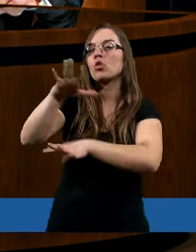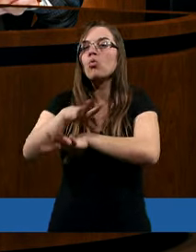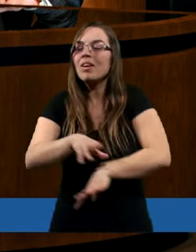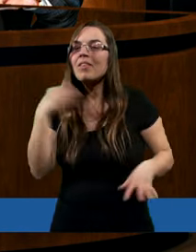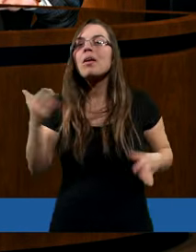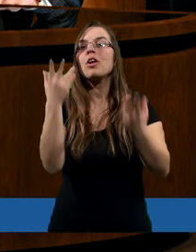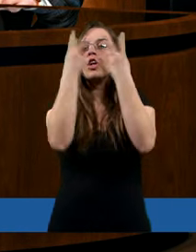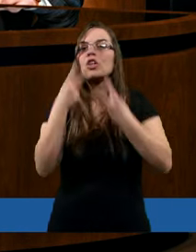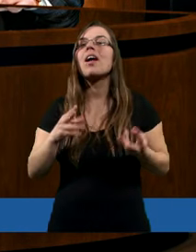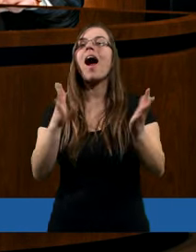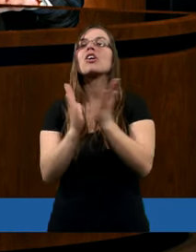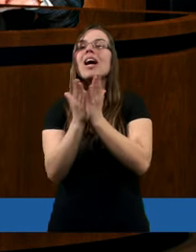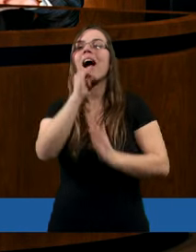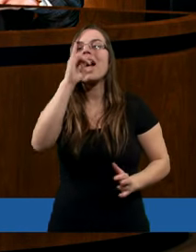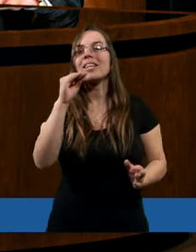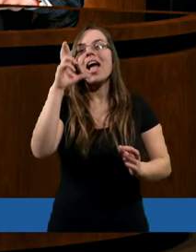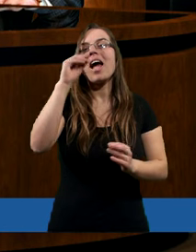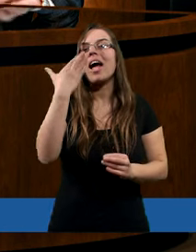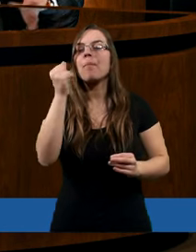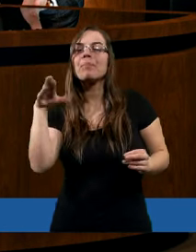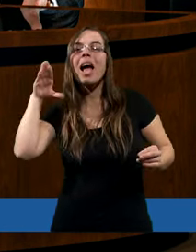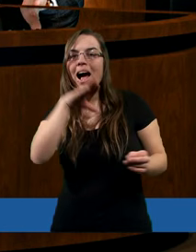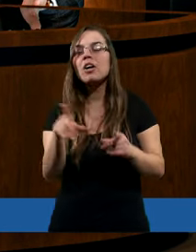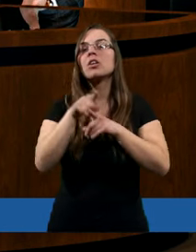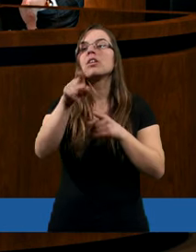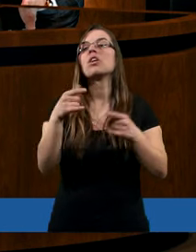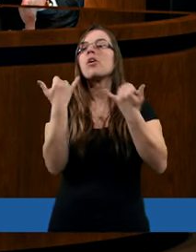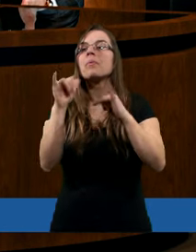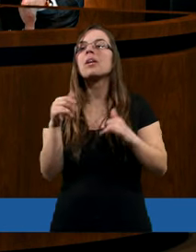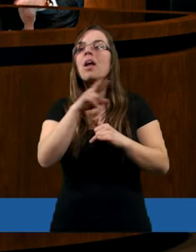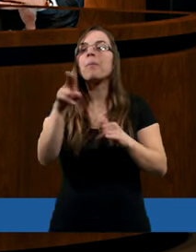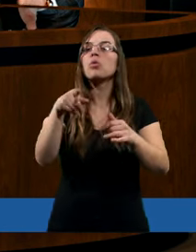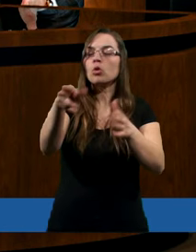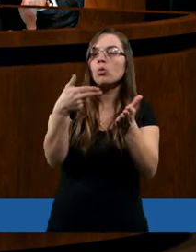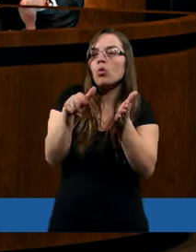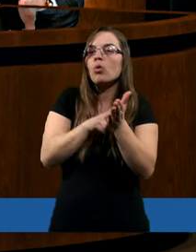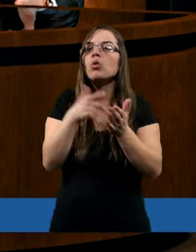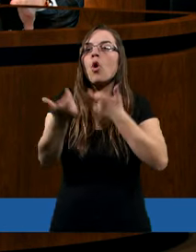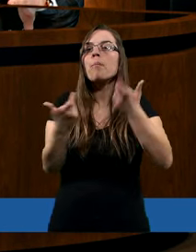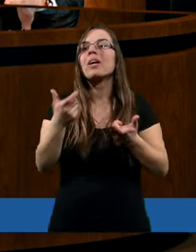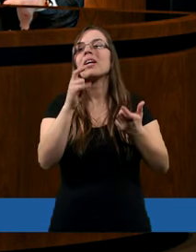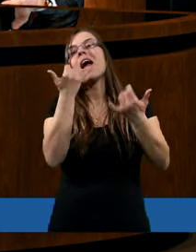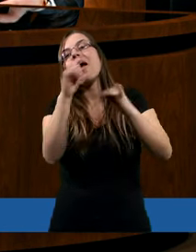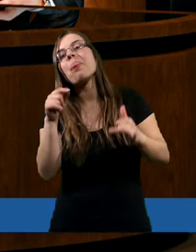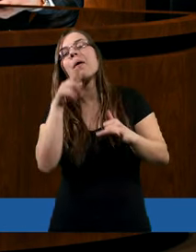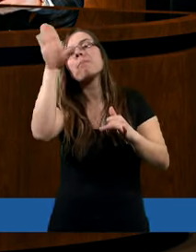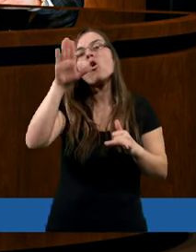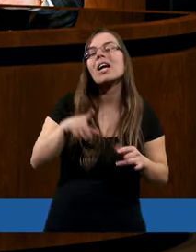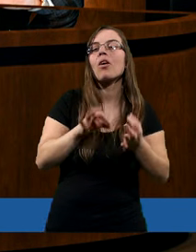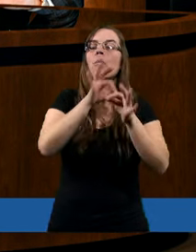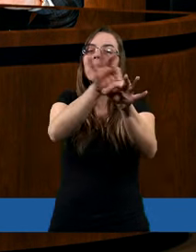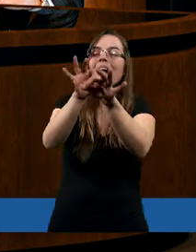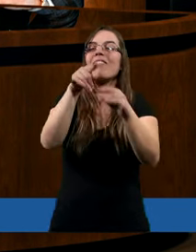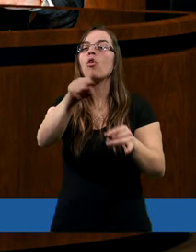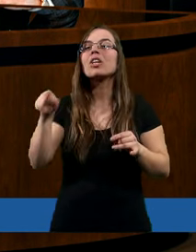jak czytamy na przykład w księdze Jeremiasza, że czy murzyn może odmienić kolor swojej skóry, a pantera swojej pręgi, a czy wy przywykli do złego,